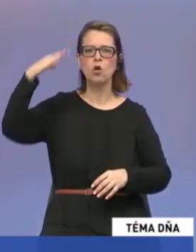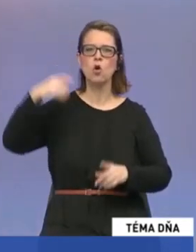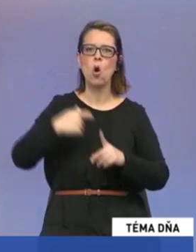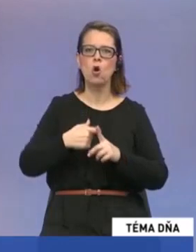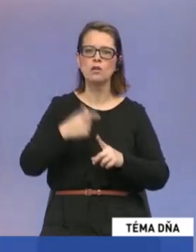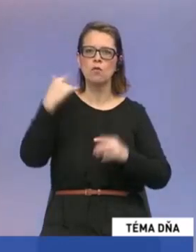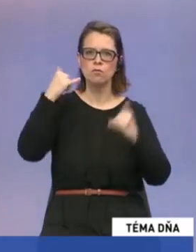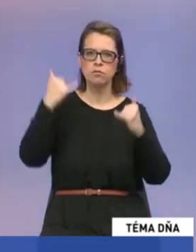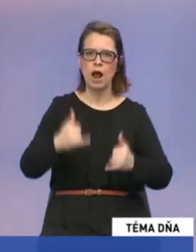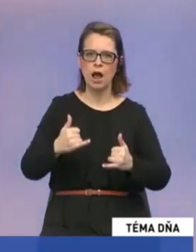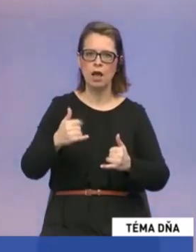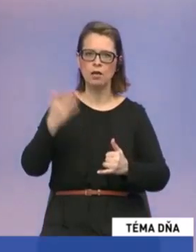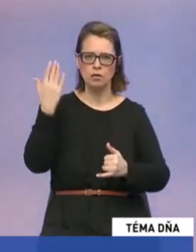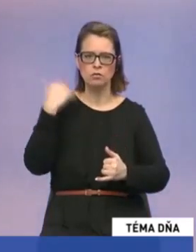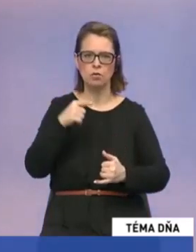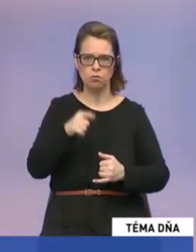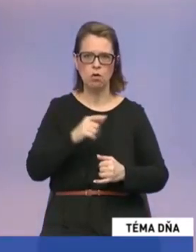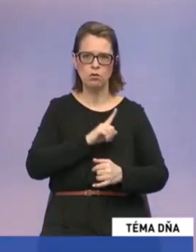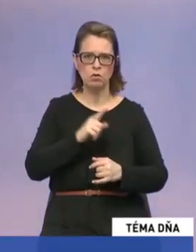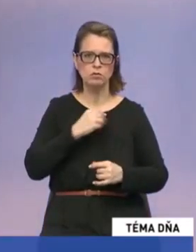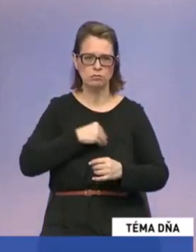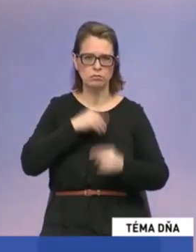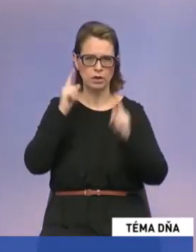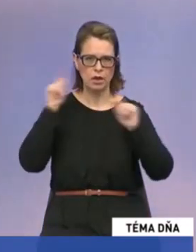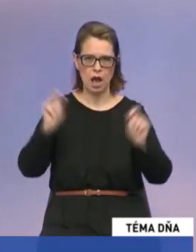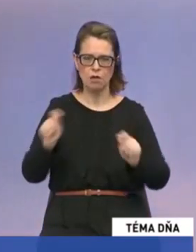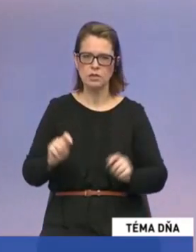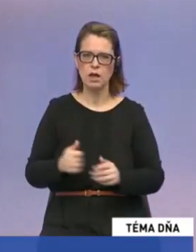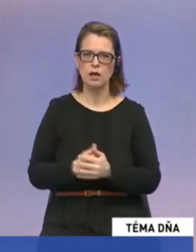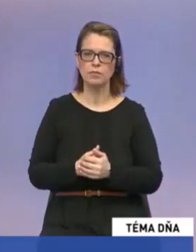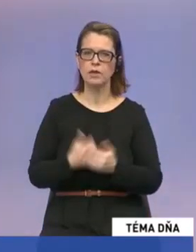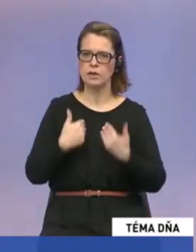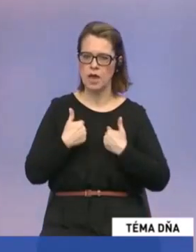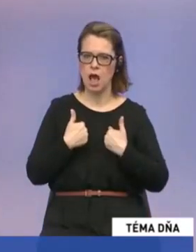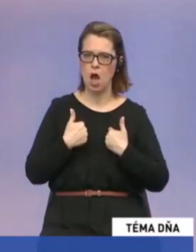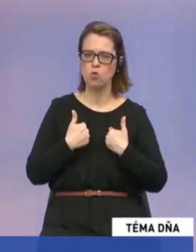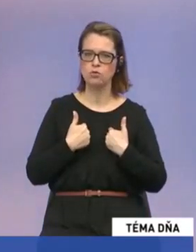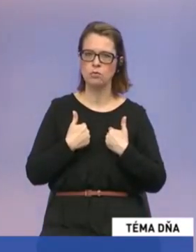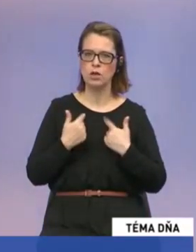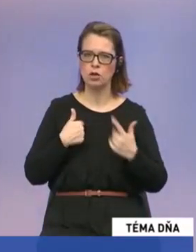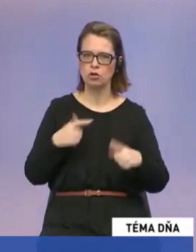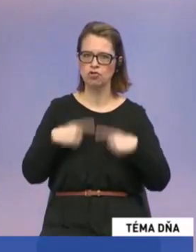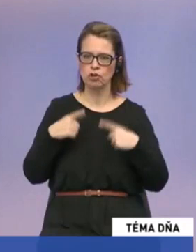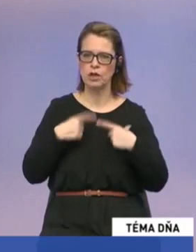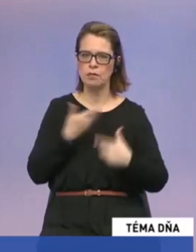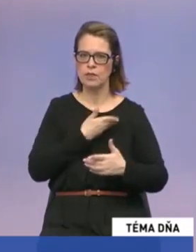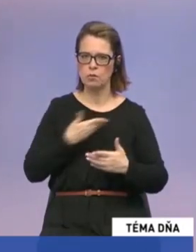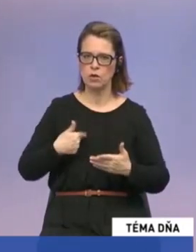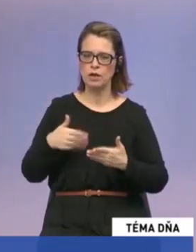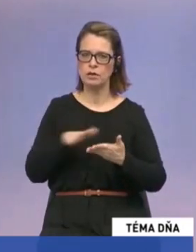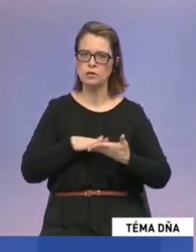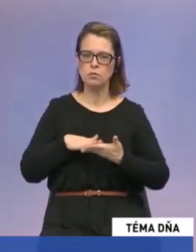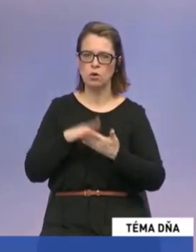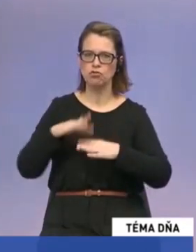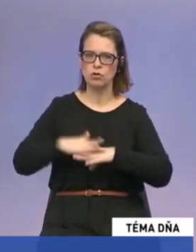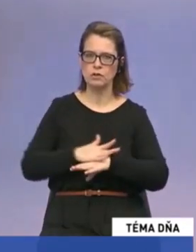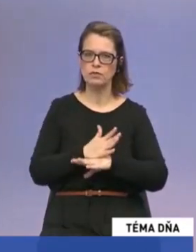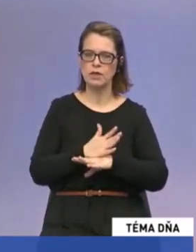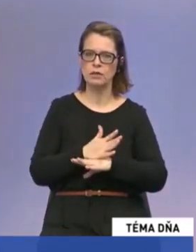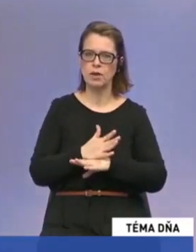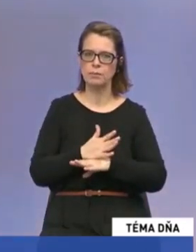dosť komunikovaná kauza, taktiež samozrejme ja osobne, keďže žijeme v demokratickej spoločnosti, vnímam